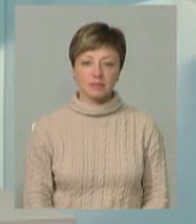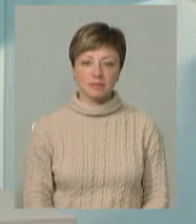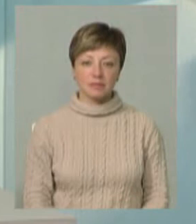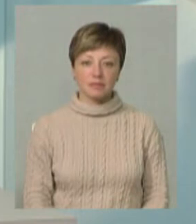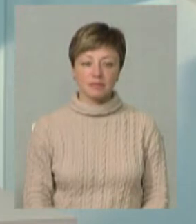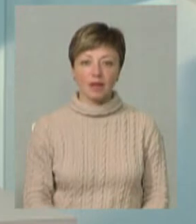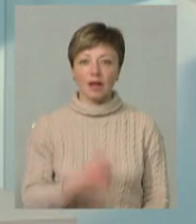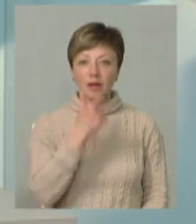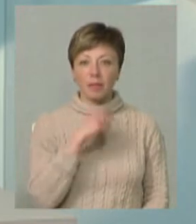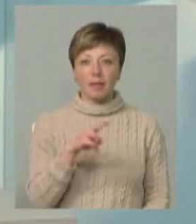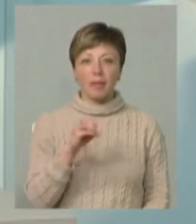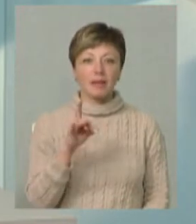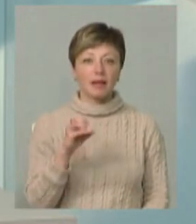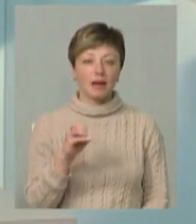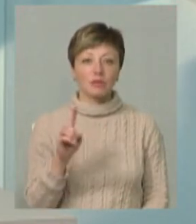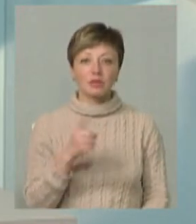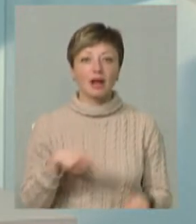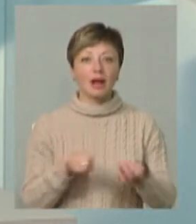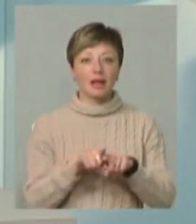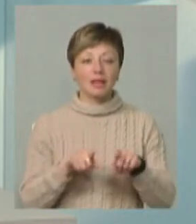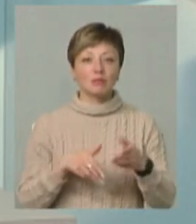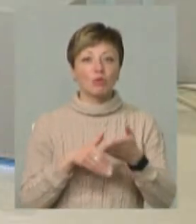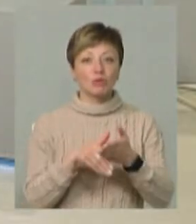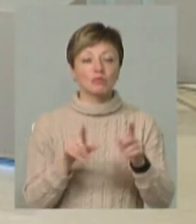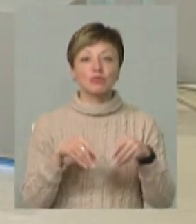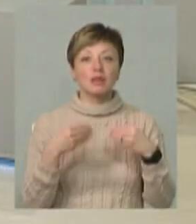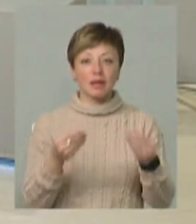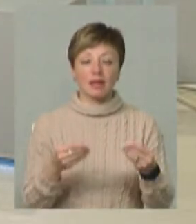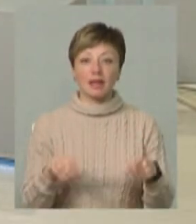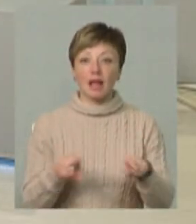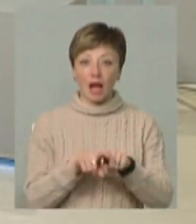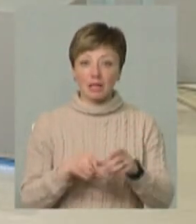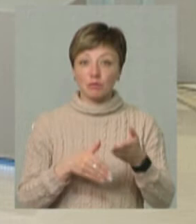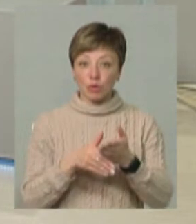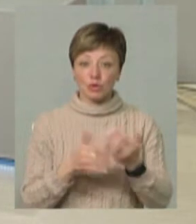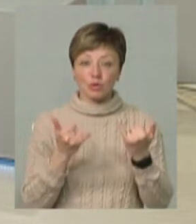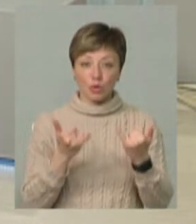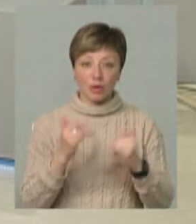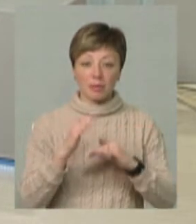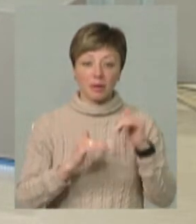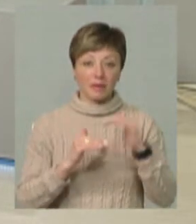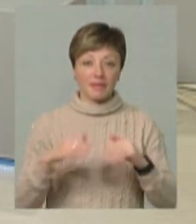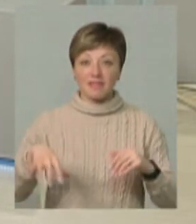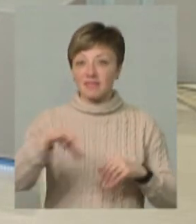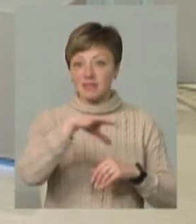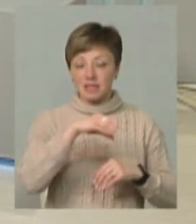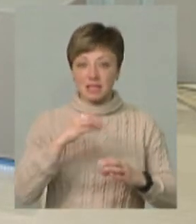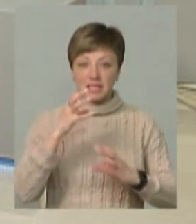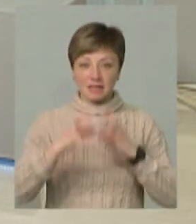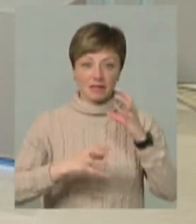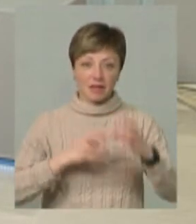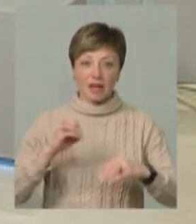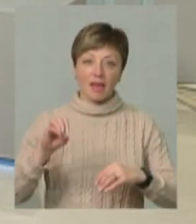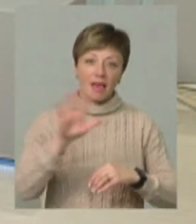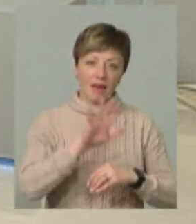Пане Петре, що дає саме такий спосіб вирощування ліс? Такий спосіб сьогодні практикується практично у всій світовій практиці,